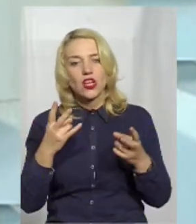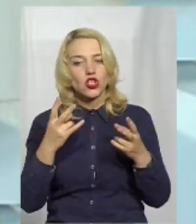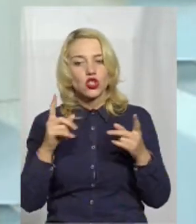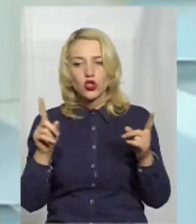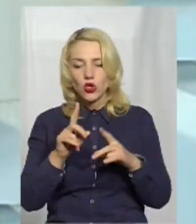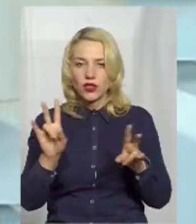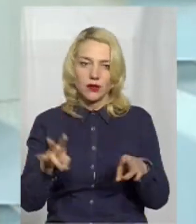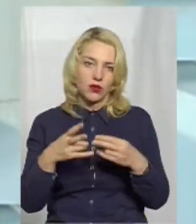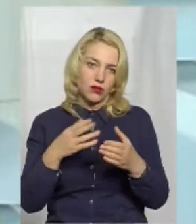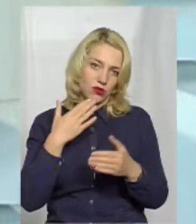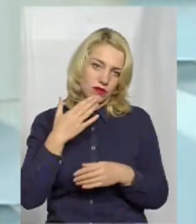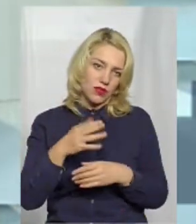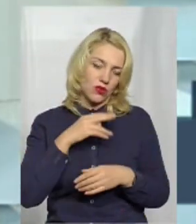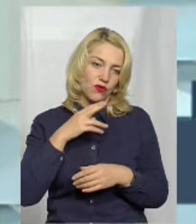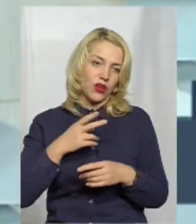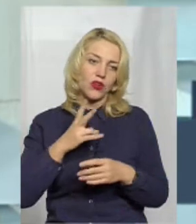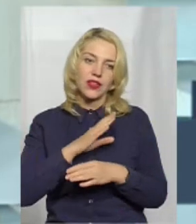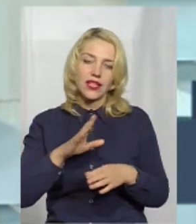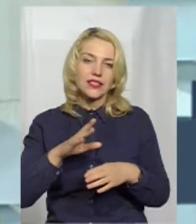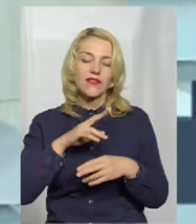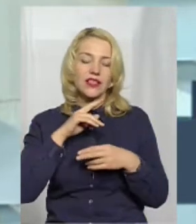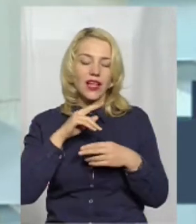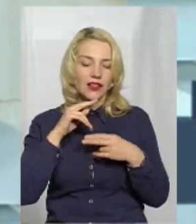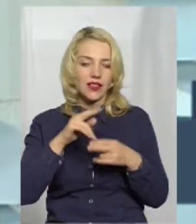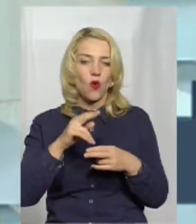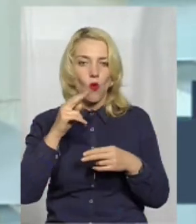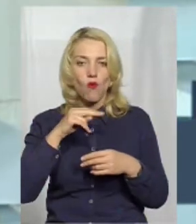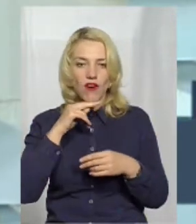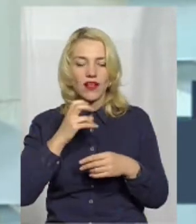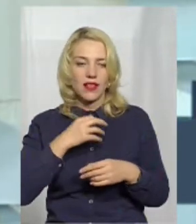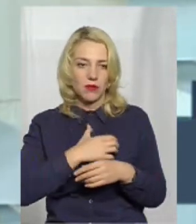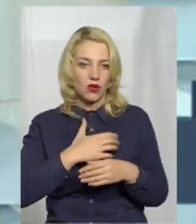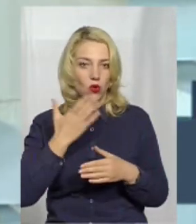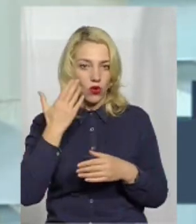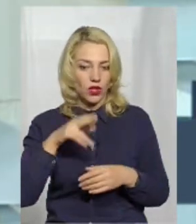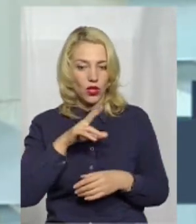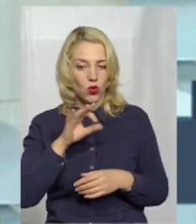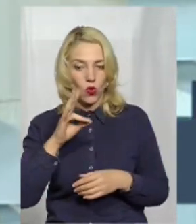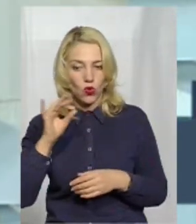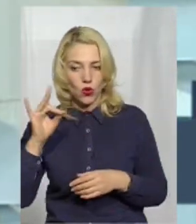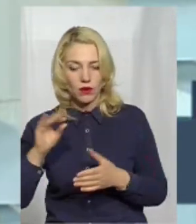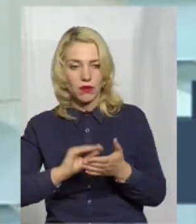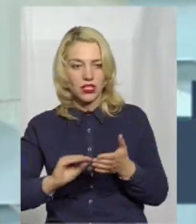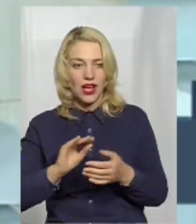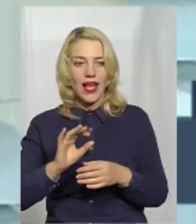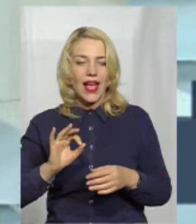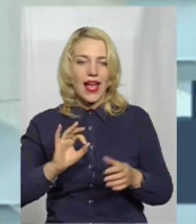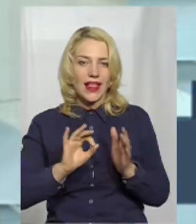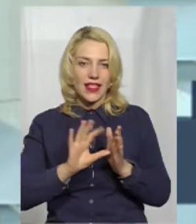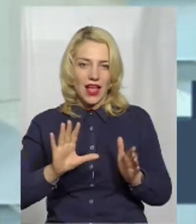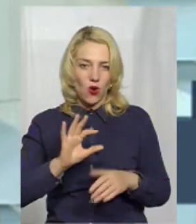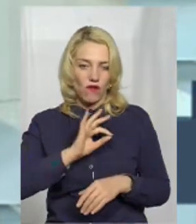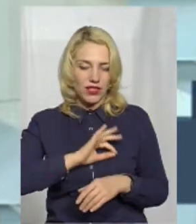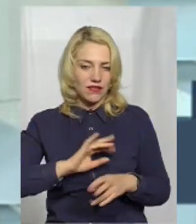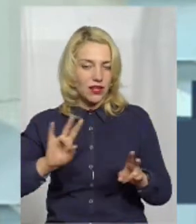увагу. У тому числі не звертати увагу на пріоритети. Коли донор пише, що для нього пріоритет, там, енергоефективність, не